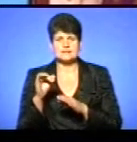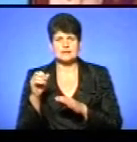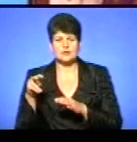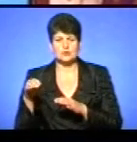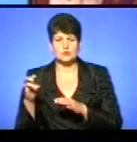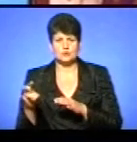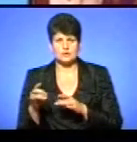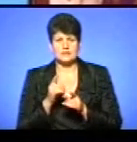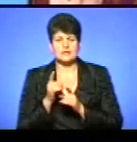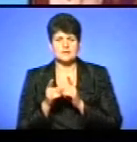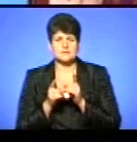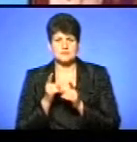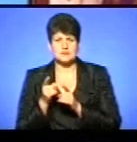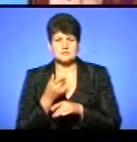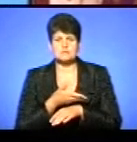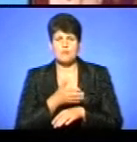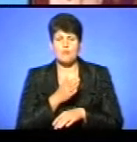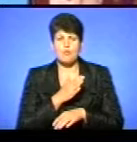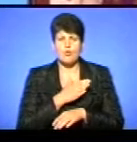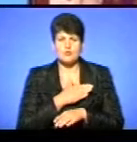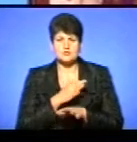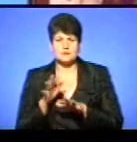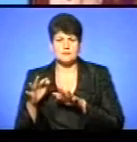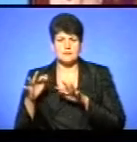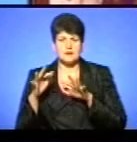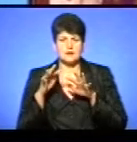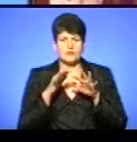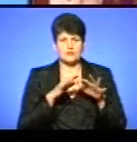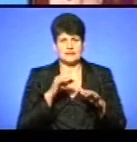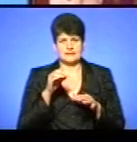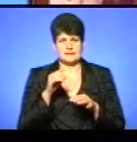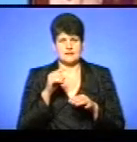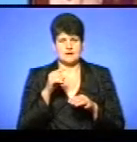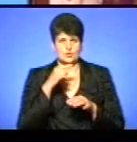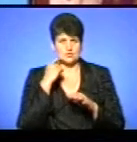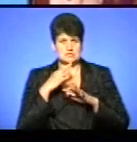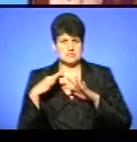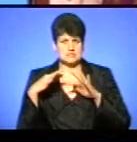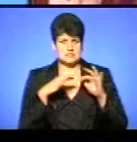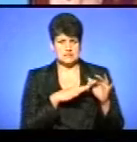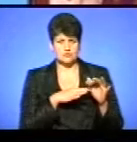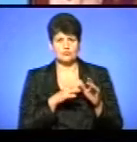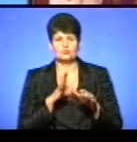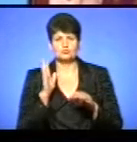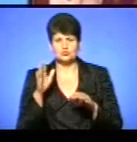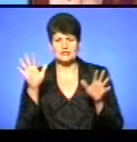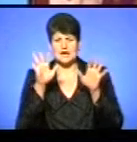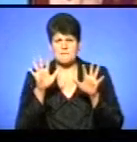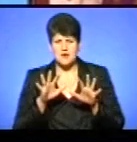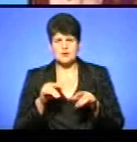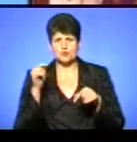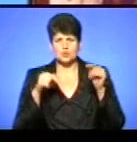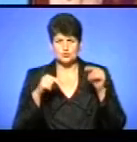зміщується із території Польщі на європейську територію Росії. Очікуємо хмарну погоду з дощами.